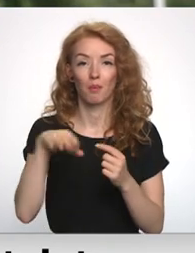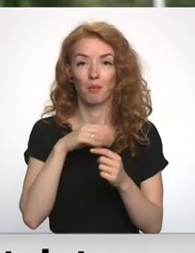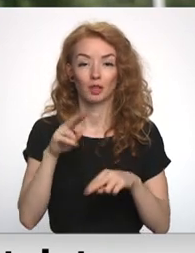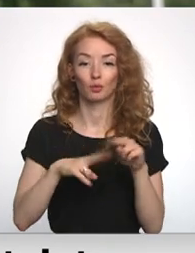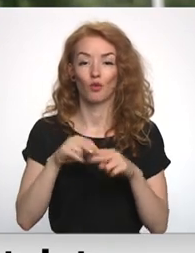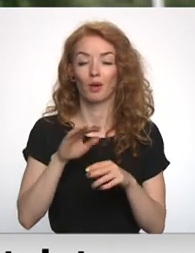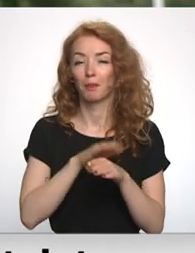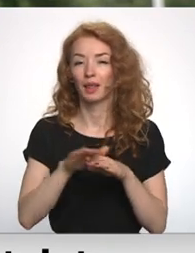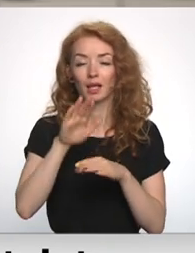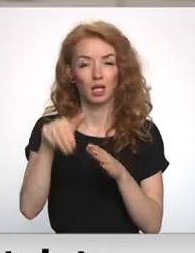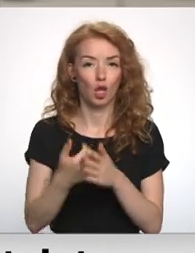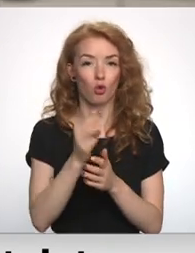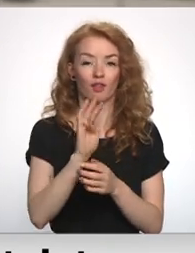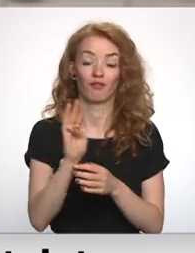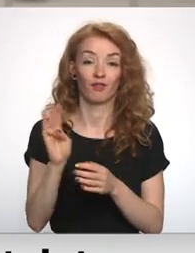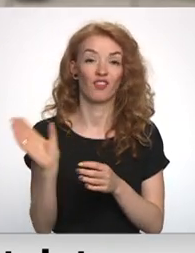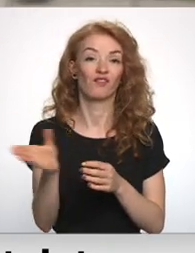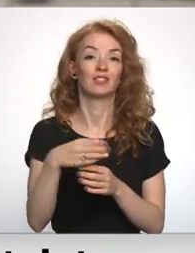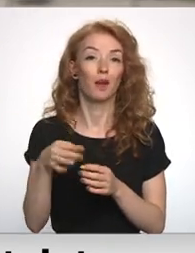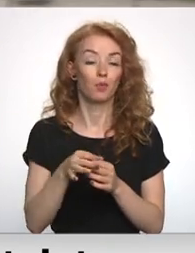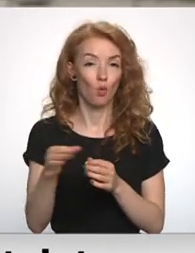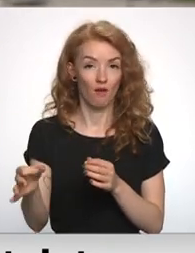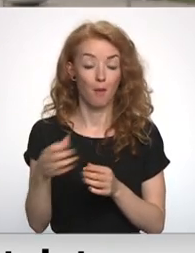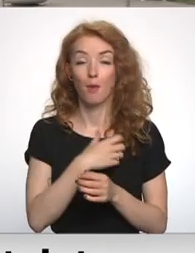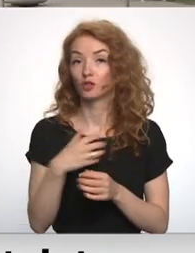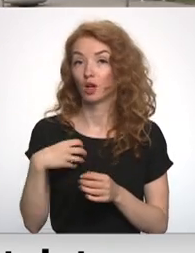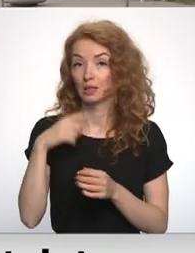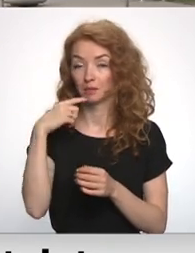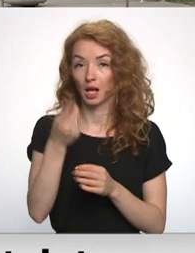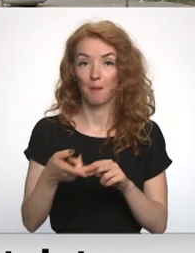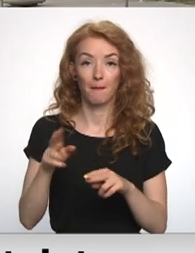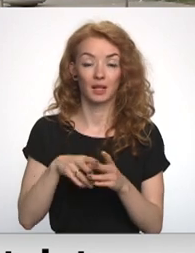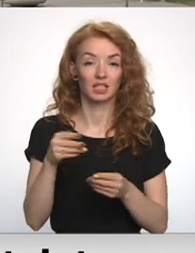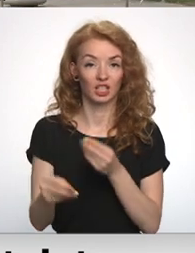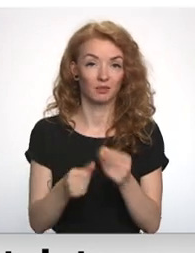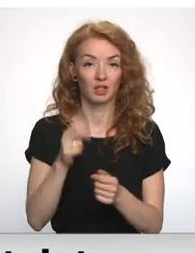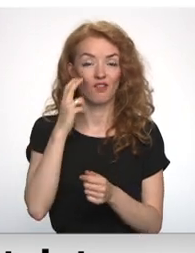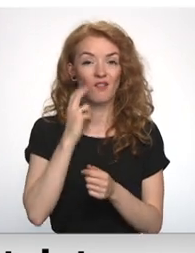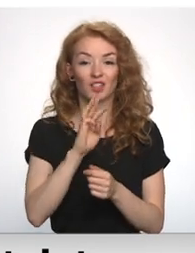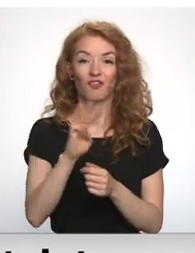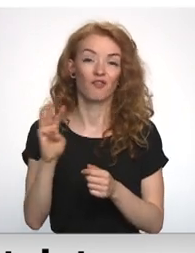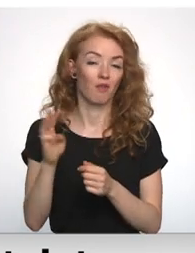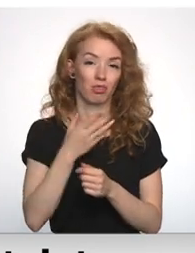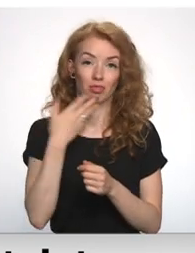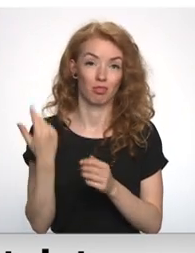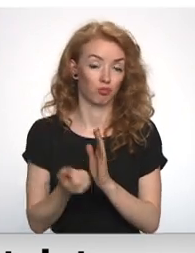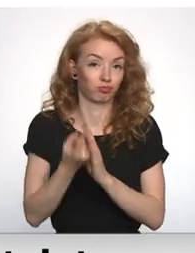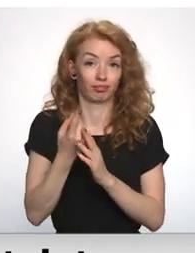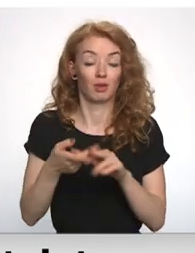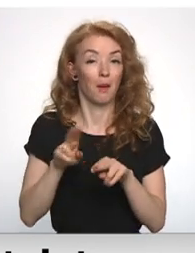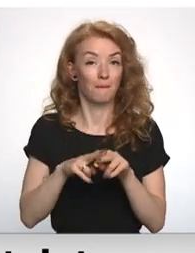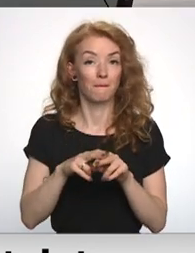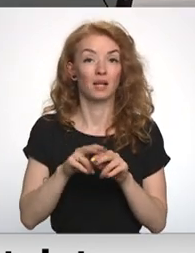pilnīgi jaunu mājaslapu visam jaunajam novadam. Pašvaldībās norāda, papildus izmaksas vecās mājaslapas neradot. Savukārt, Vides